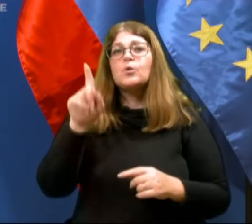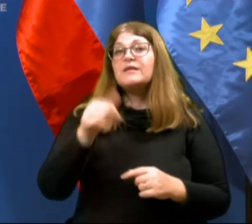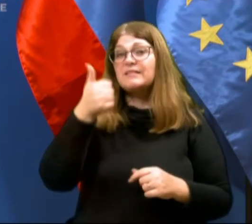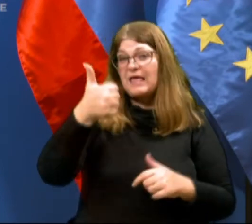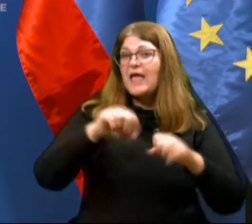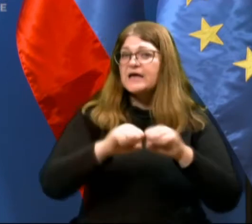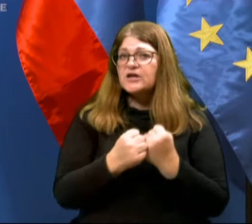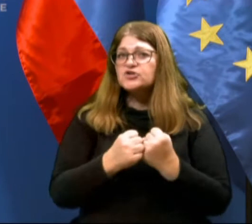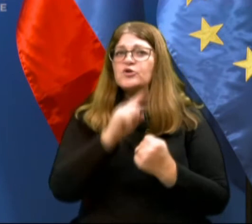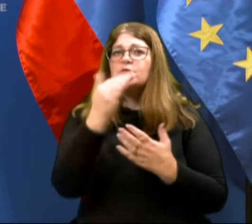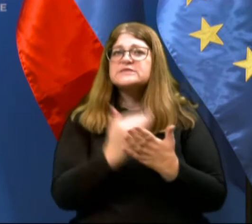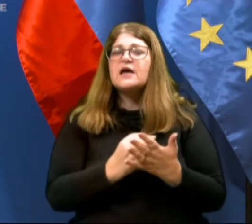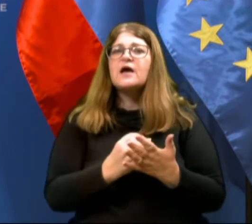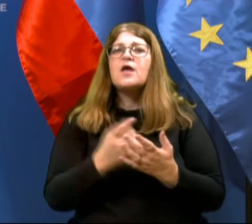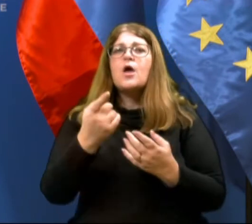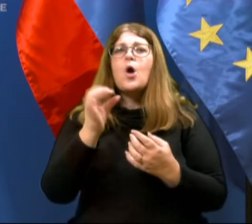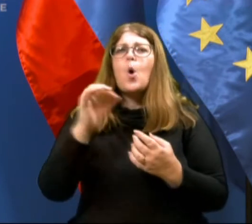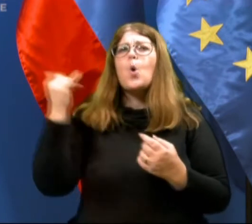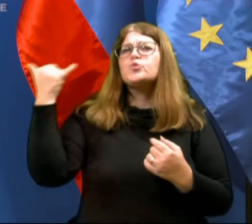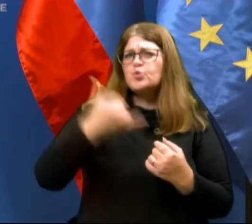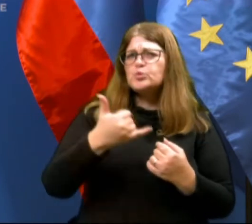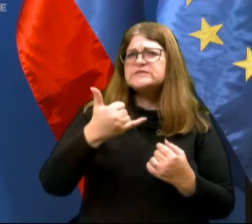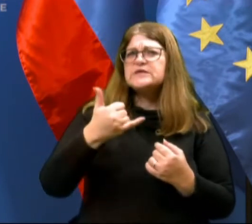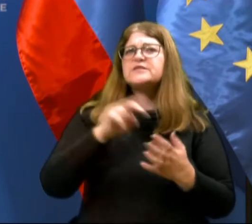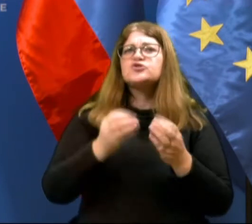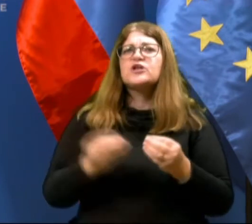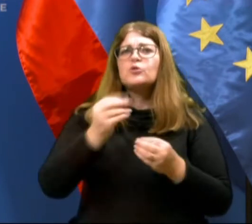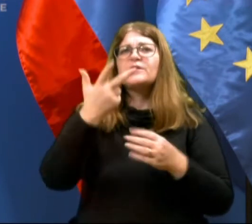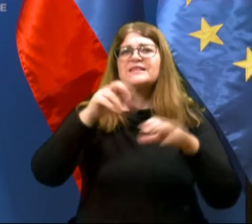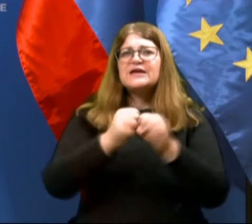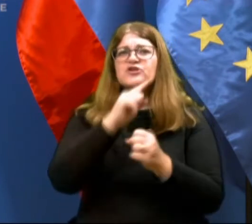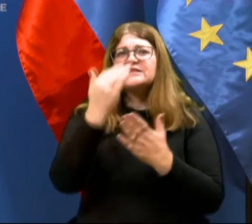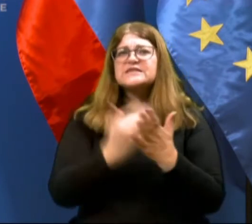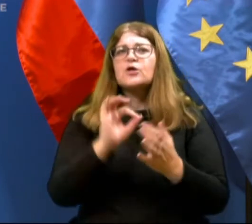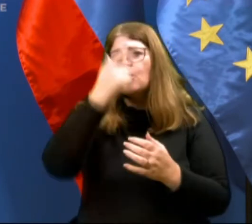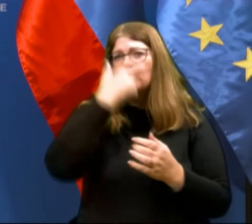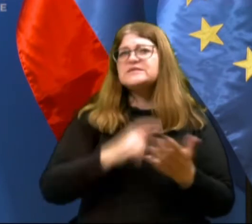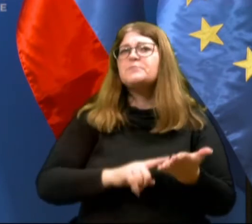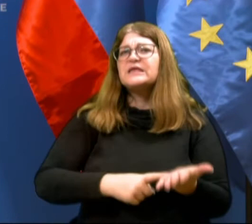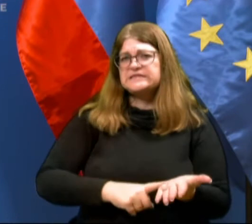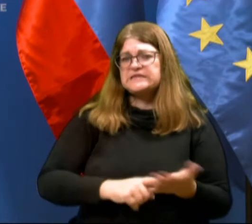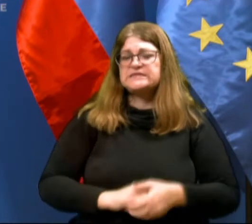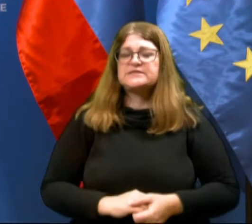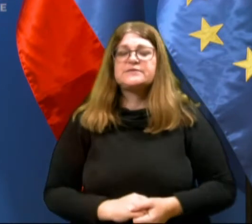ena kršitev zakona o tujcih. Ter še dodatno tri kršitve zakona o osebnih skaznici.